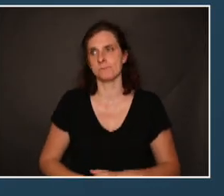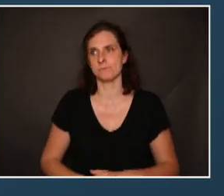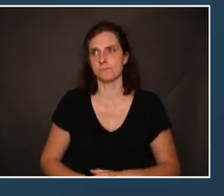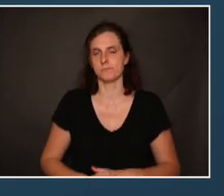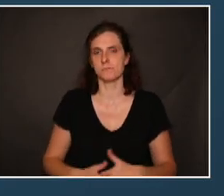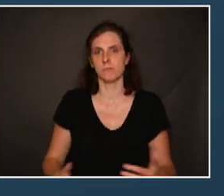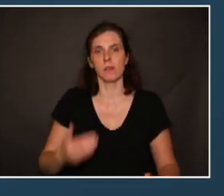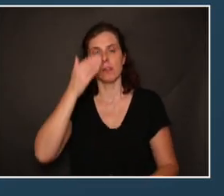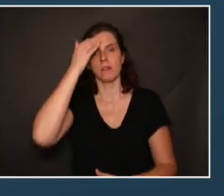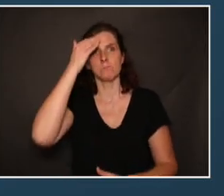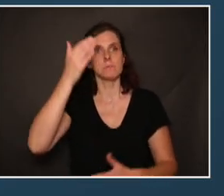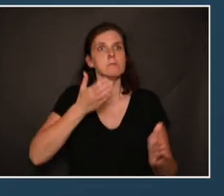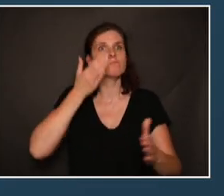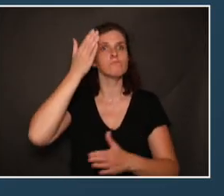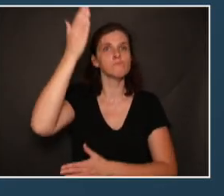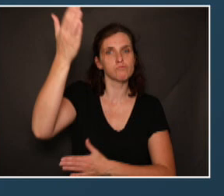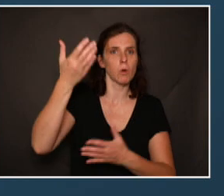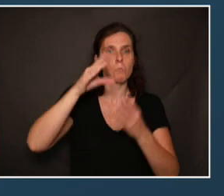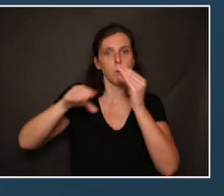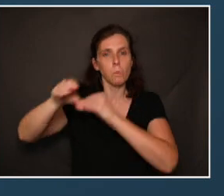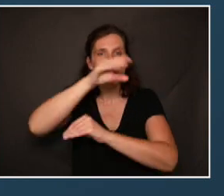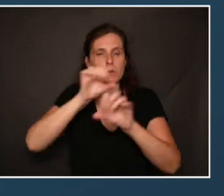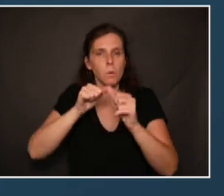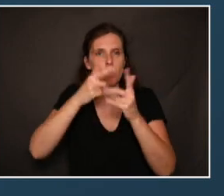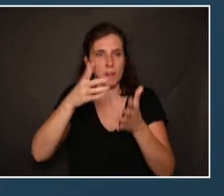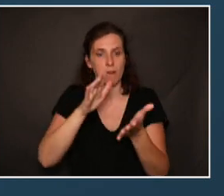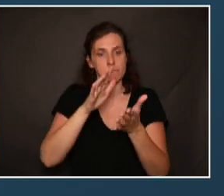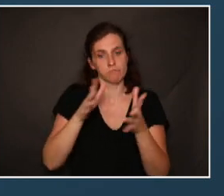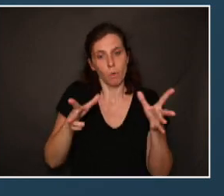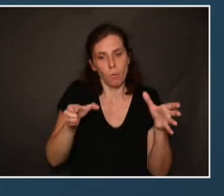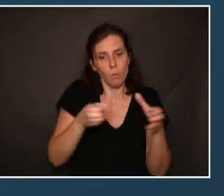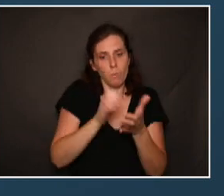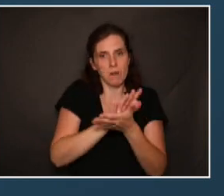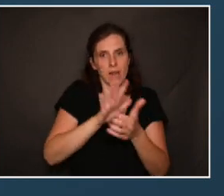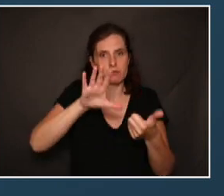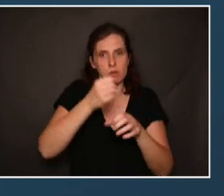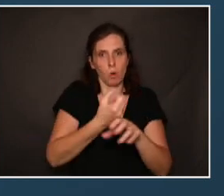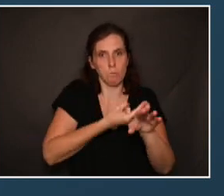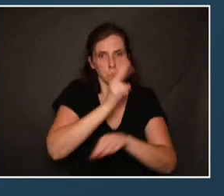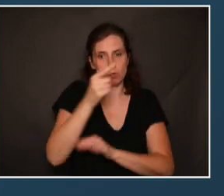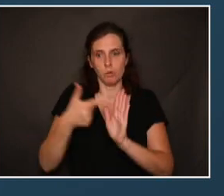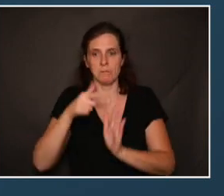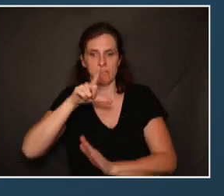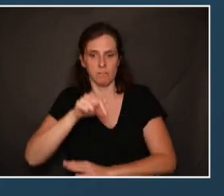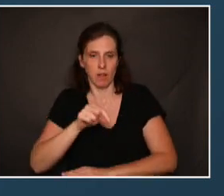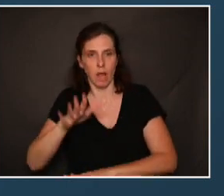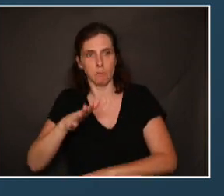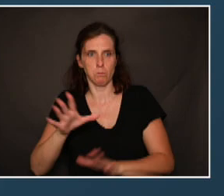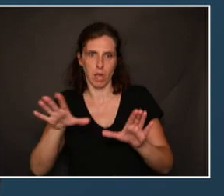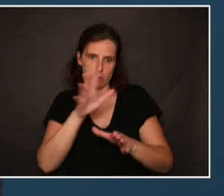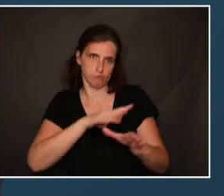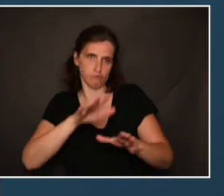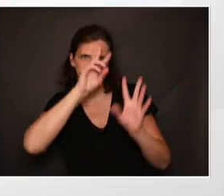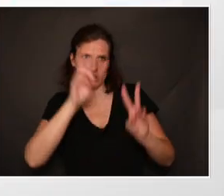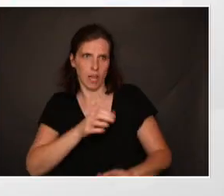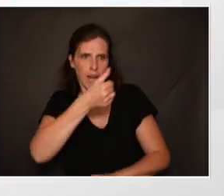Si on donne quelques projections démographiques, les plus de 60 ans en 2020 représentent un peu plus d'un quart de la population.